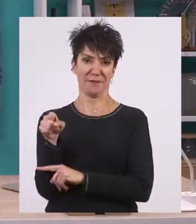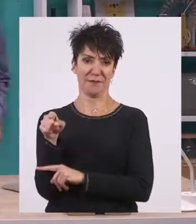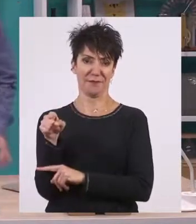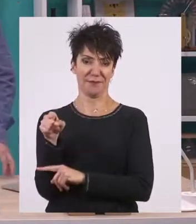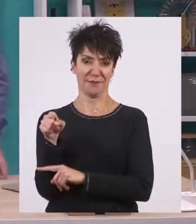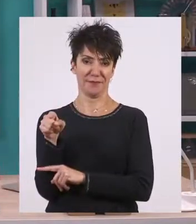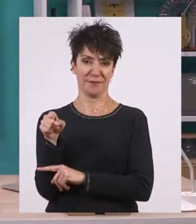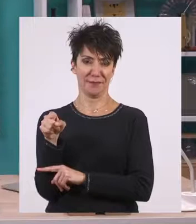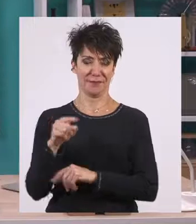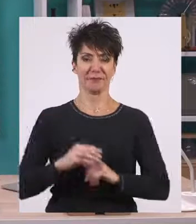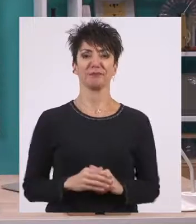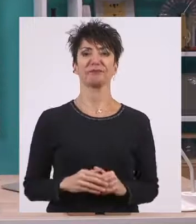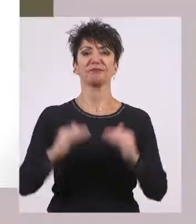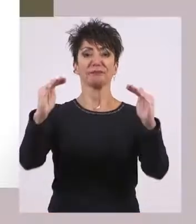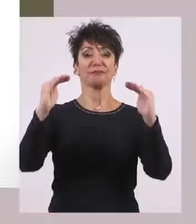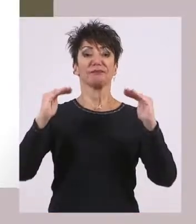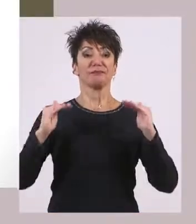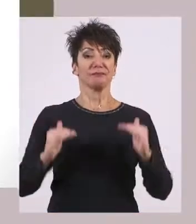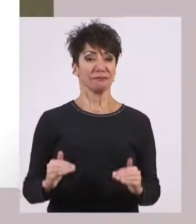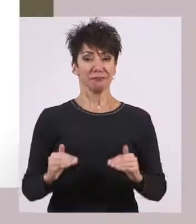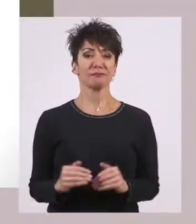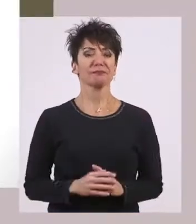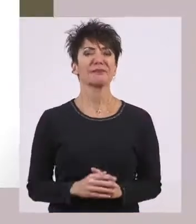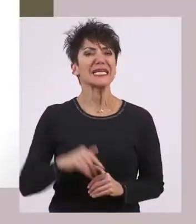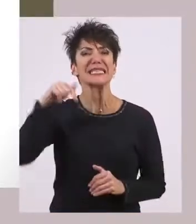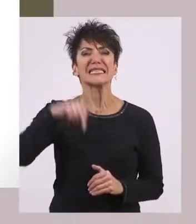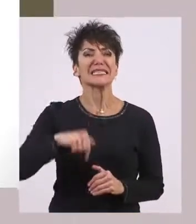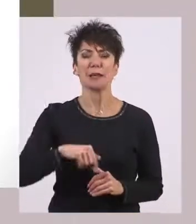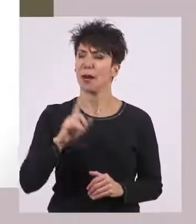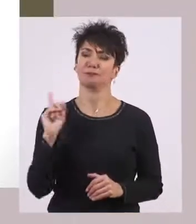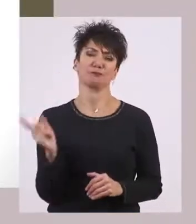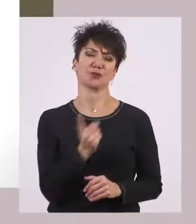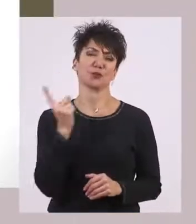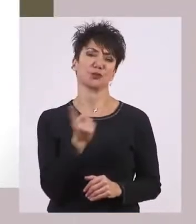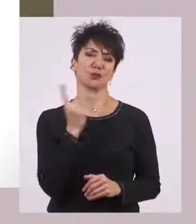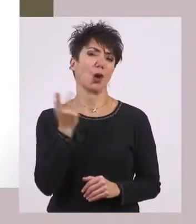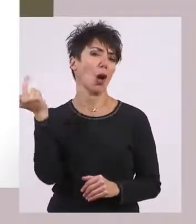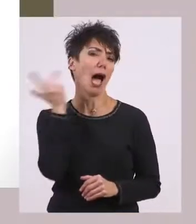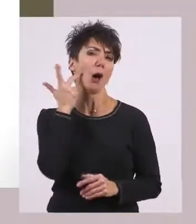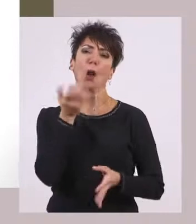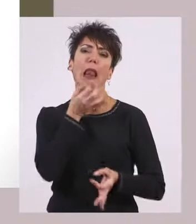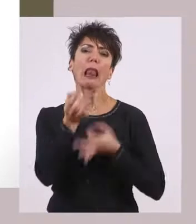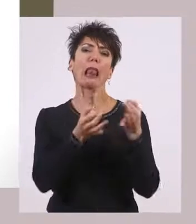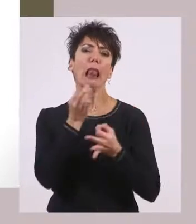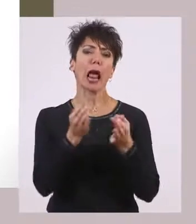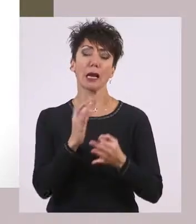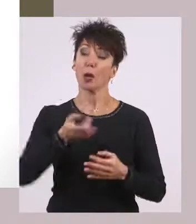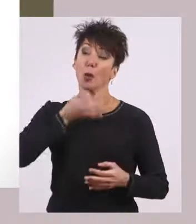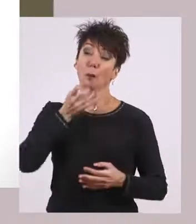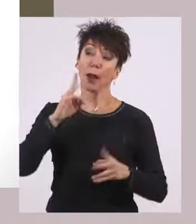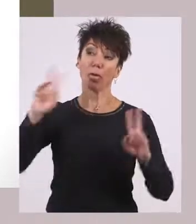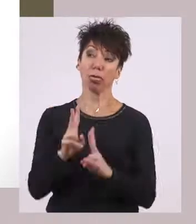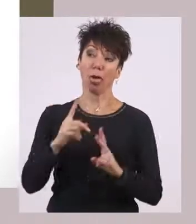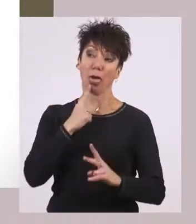Και πάμε στην επόμενη μας ερώτηση. Λέμε τη σύγχρονη εποχή. Κάποιος μιλάει λακωνικά.